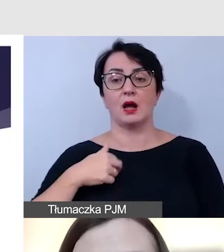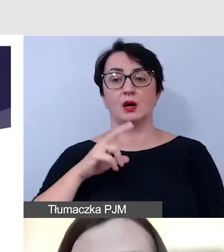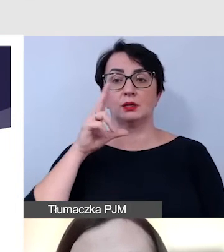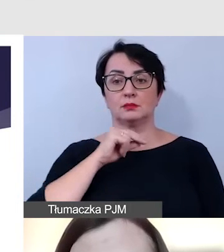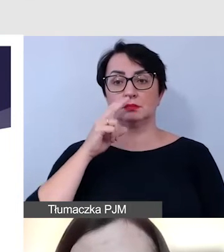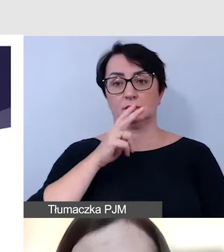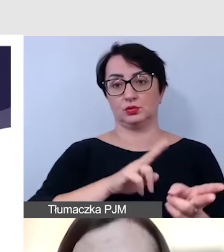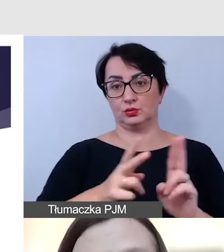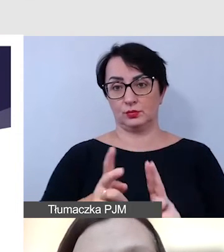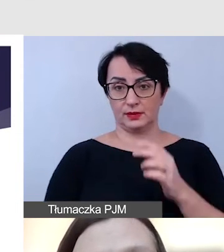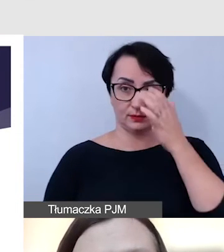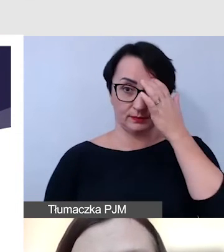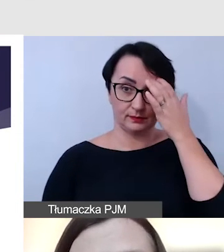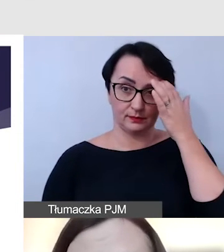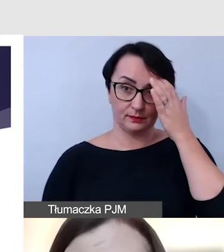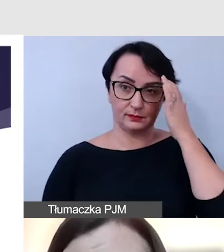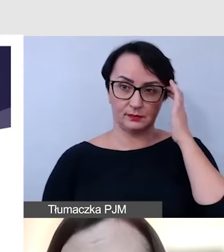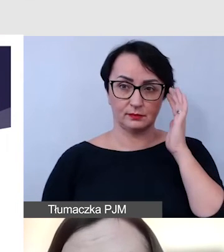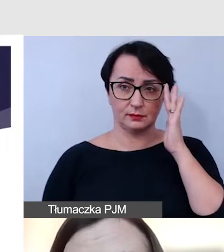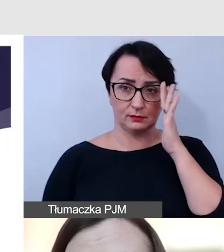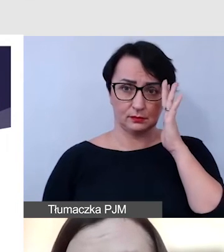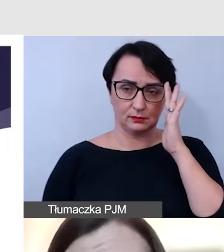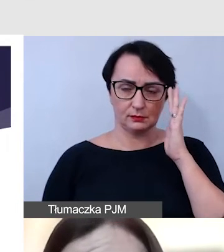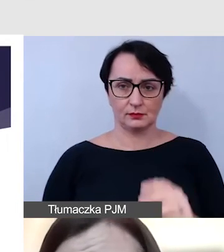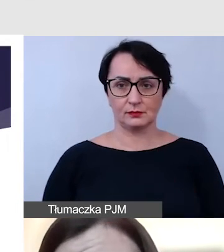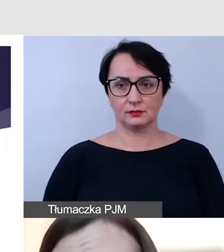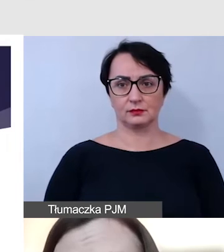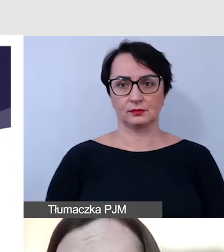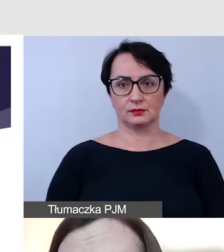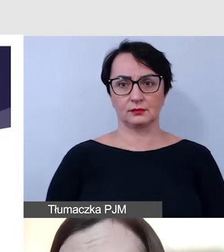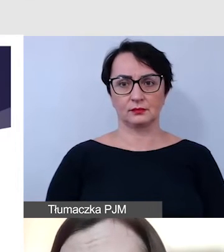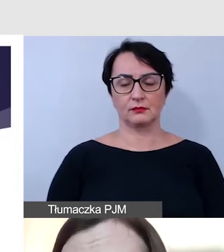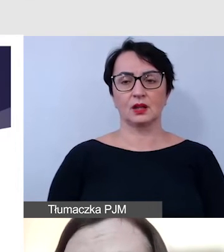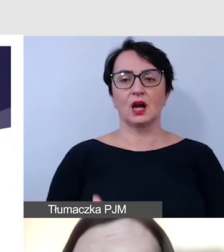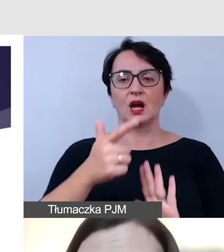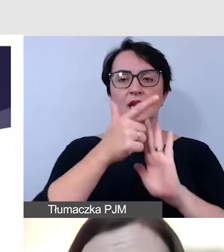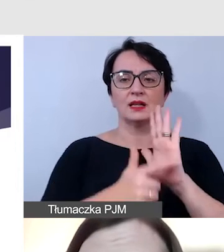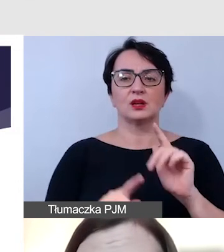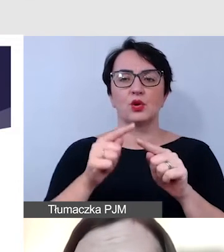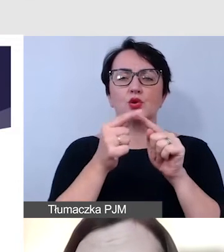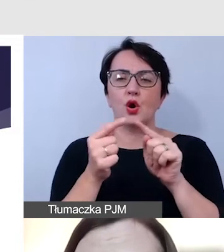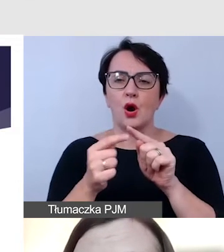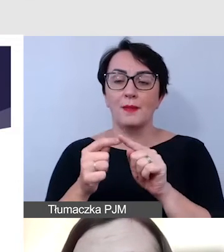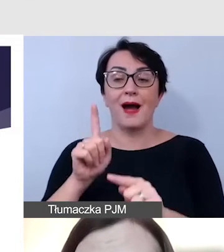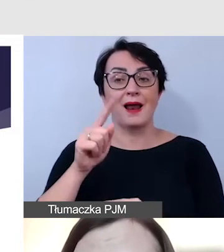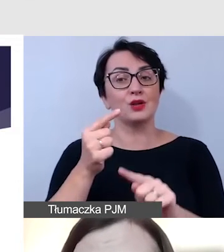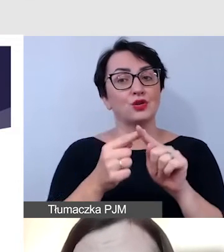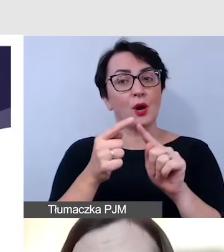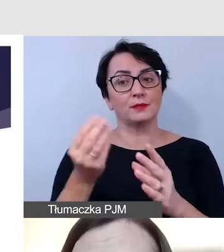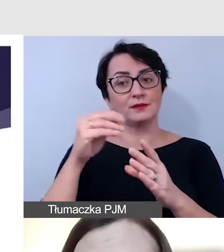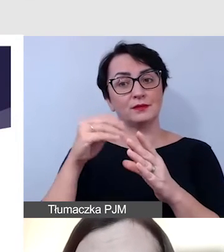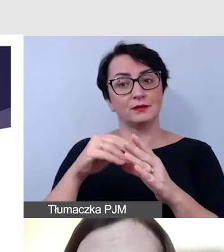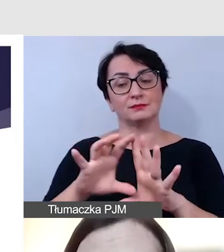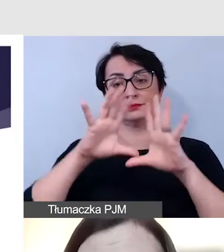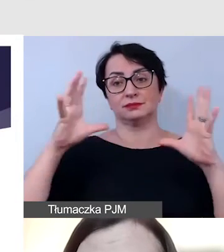język foniczny. To długa lista drobiazgów, ale właśnie z drobiazgów składa